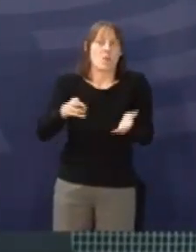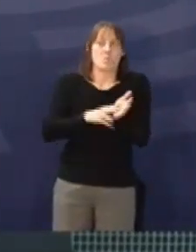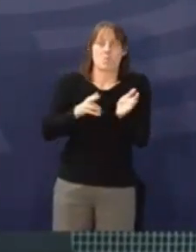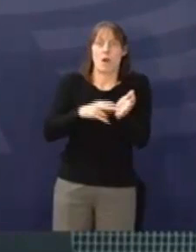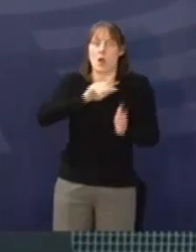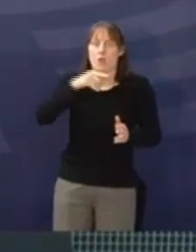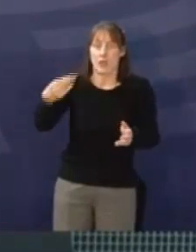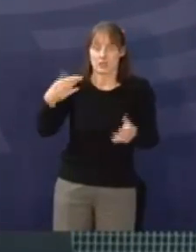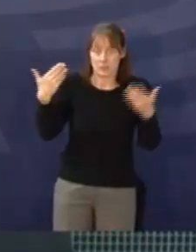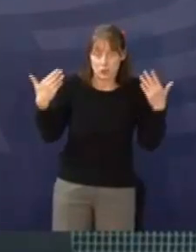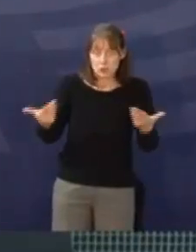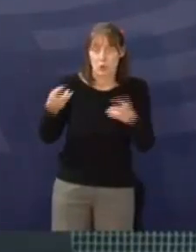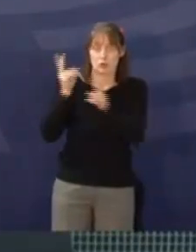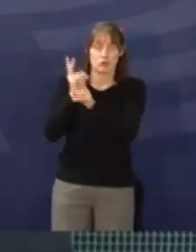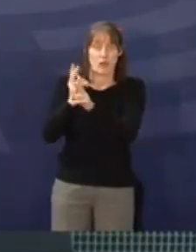bezweifeln.